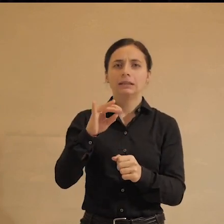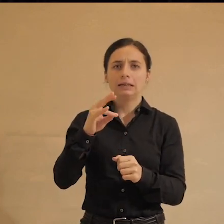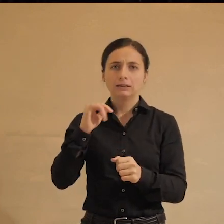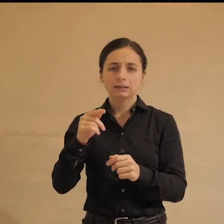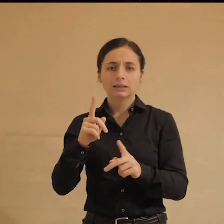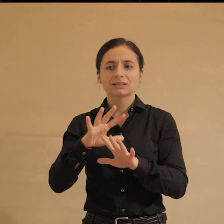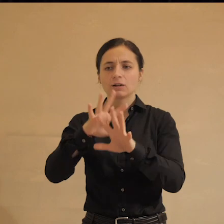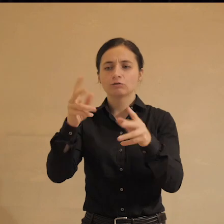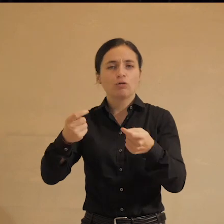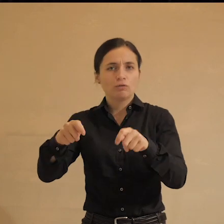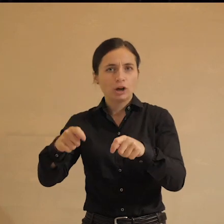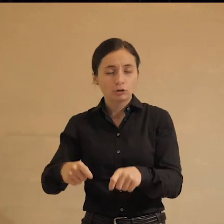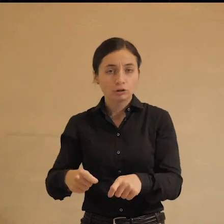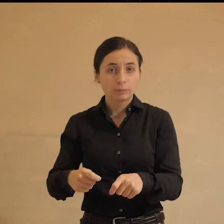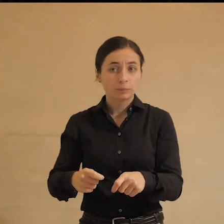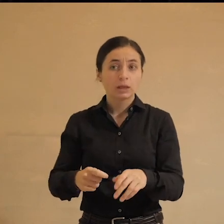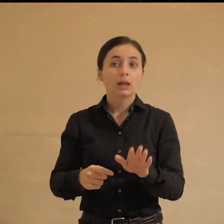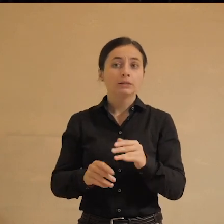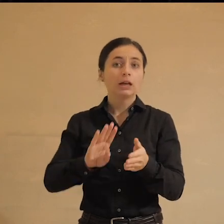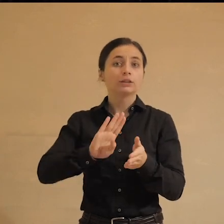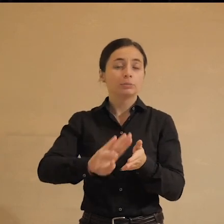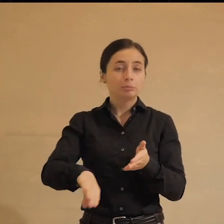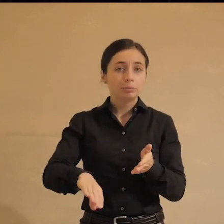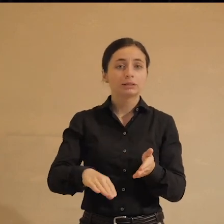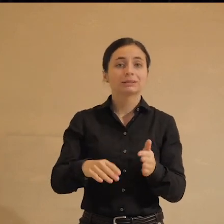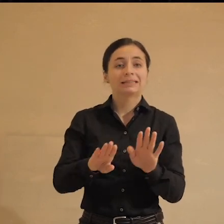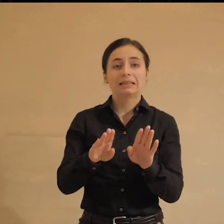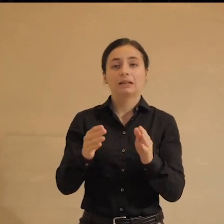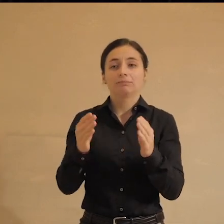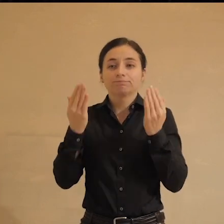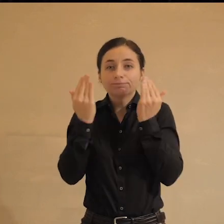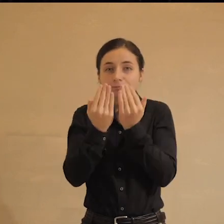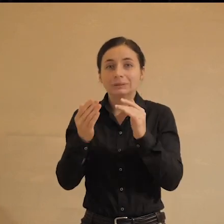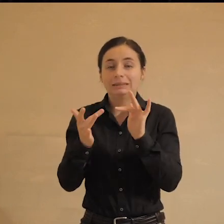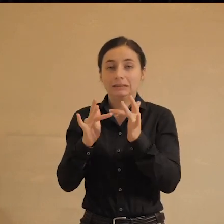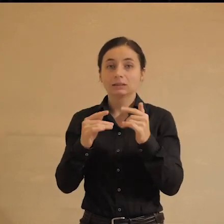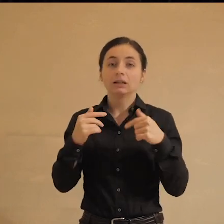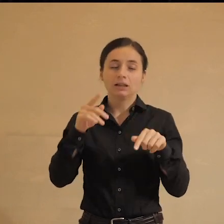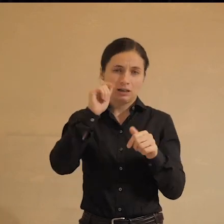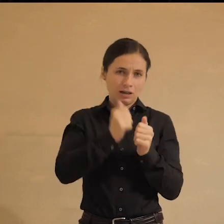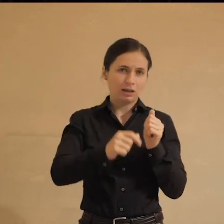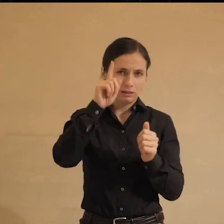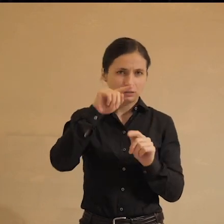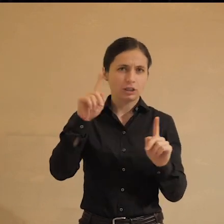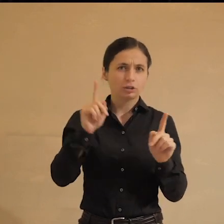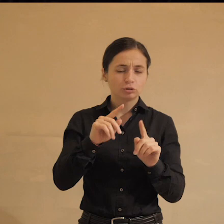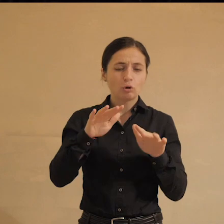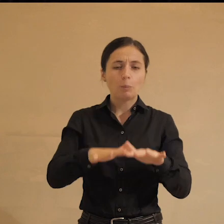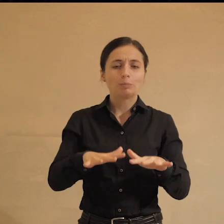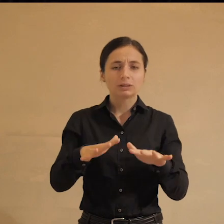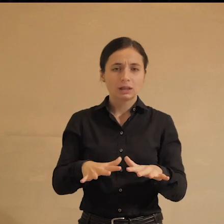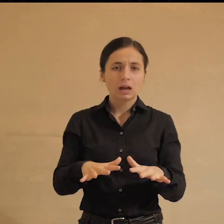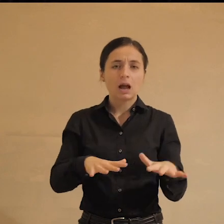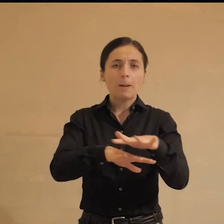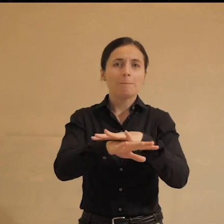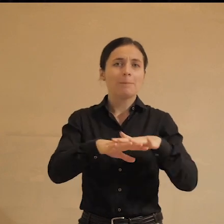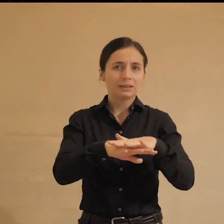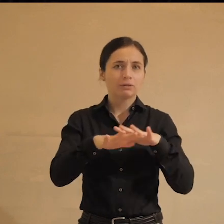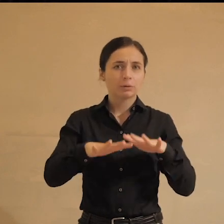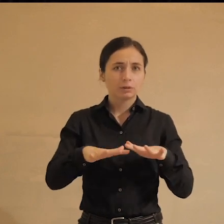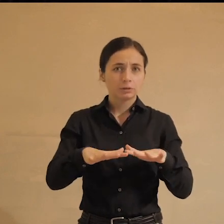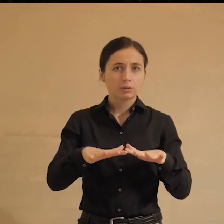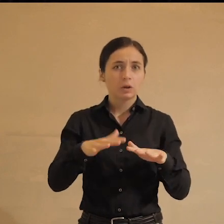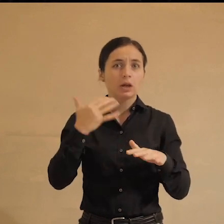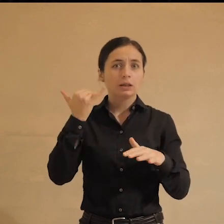если мы все повыключим. Ну, в общем, даже безо всяких суверенных интернетов каждый из вас, я думаю, знает, что в местах, так сказать, массовых мероприятий